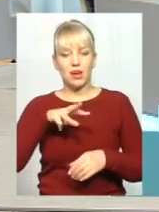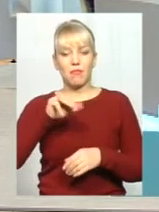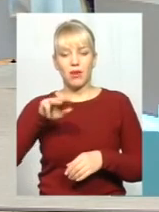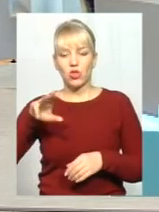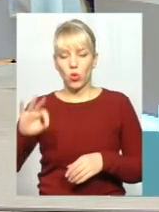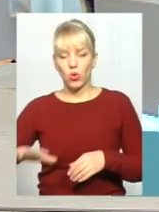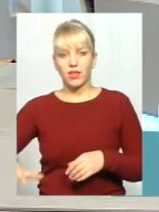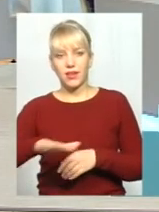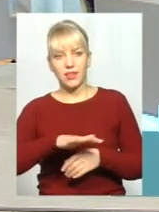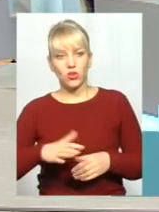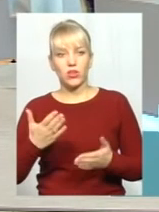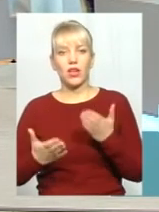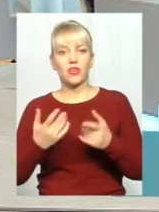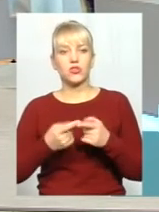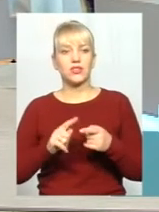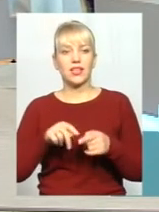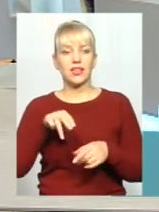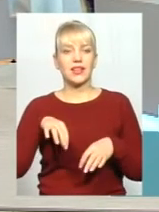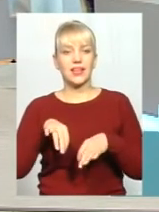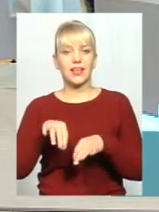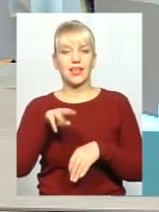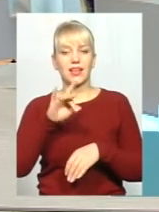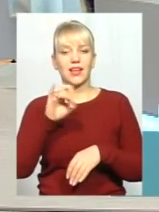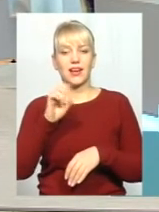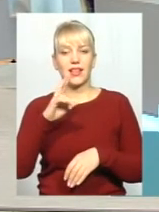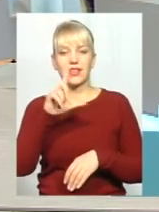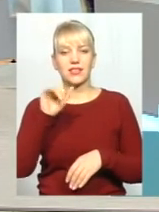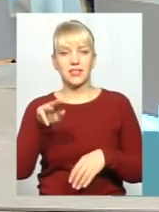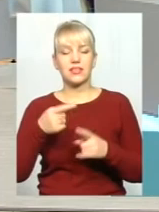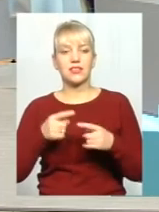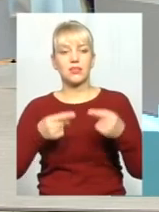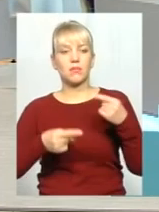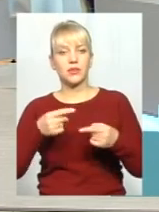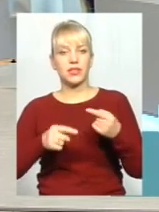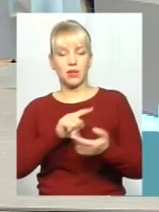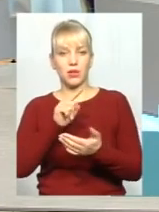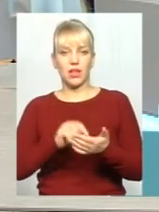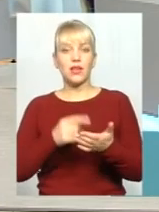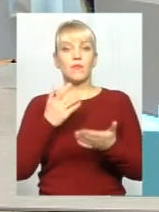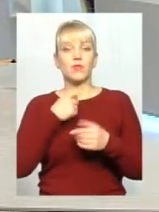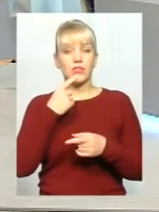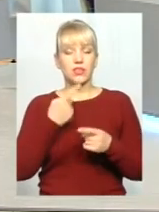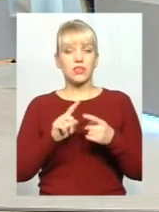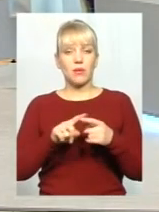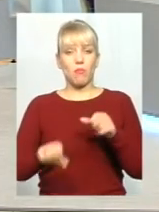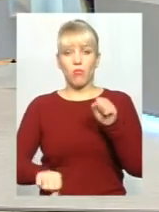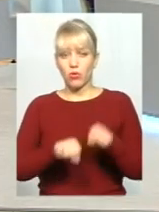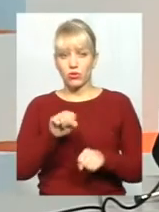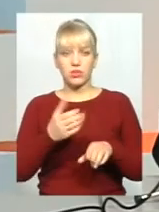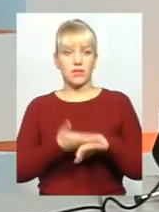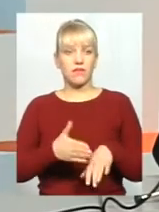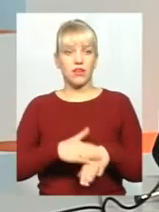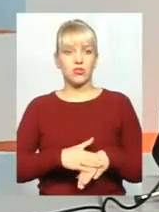в'їжджають транзитом. Тобто, це дуже спірне питання і тому однозначно сказати вони, що вони є порушниками, досить важко. Тому що, якби вони були